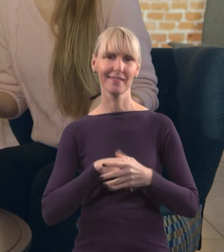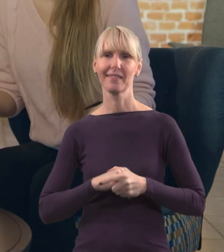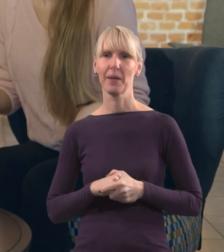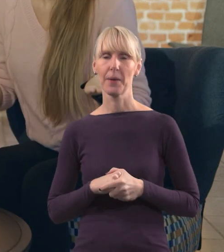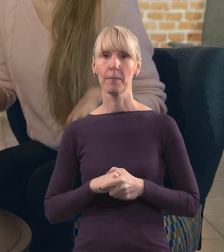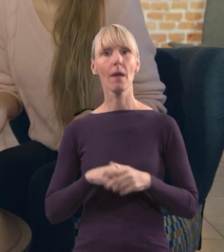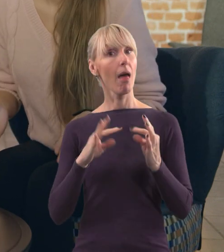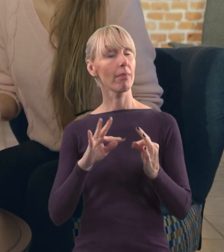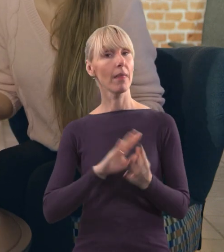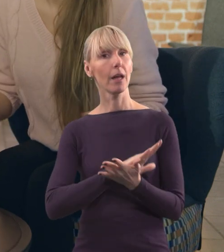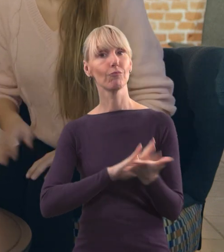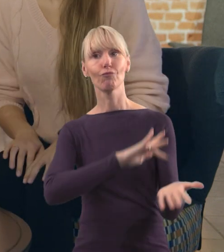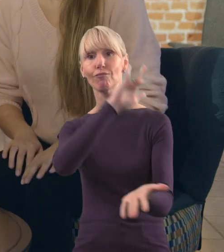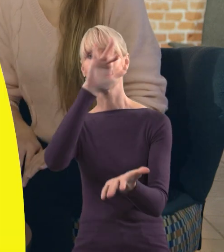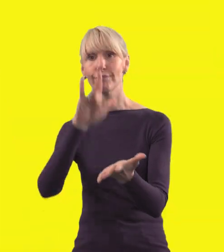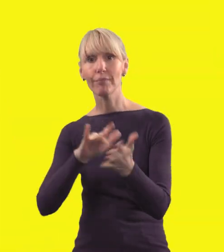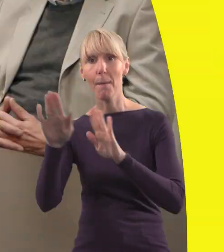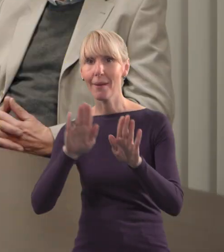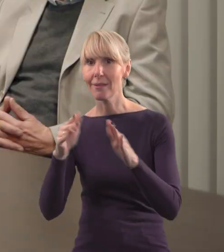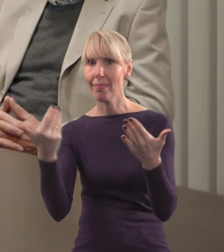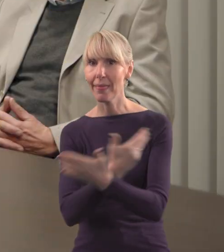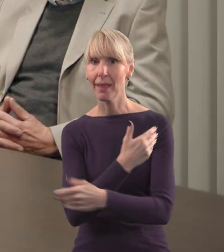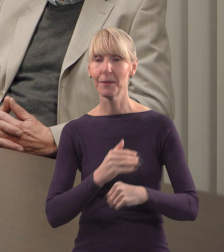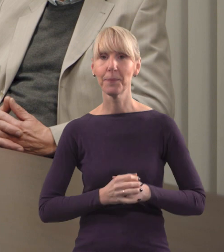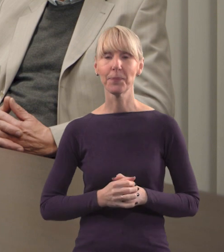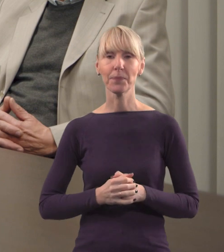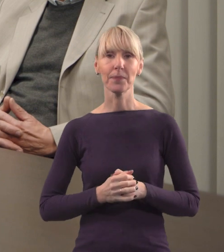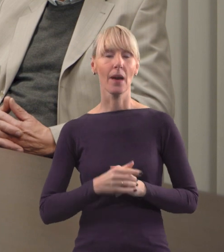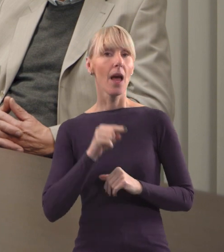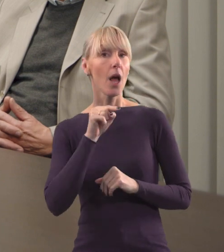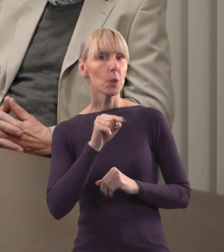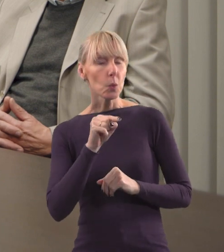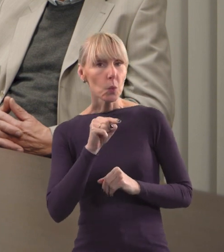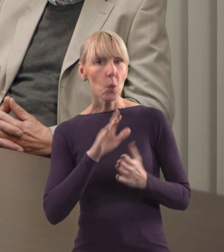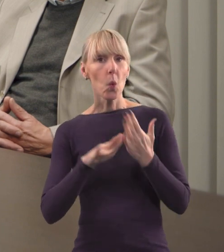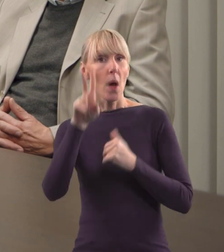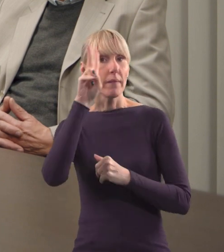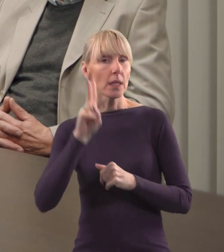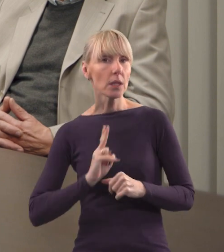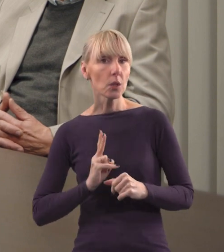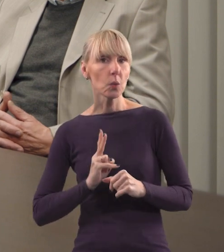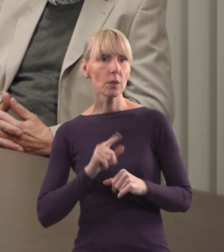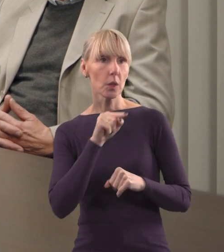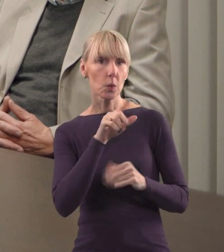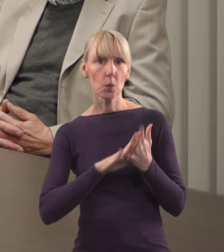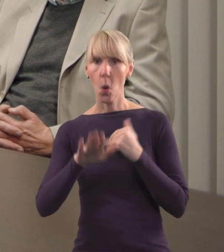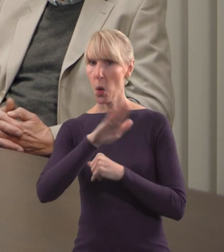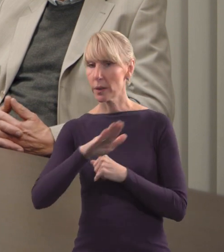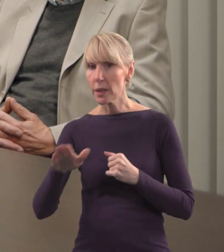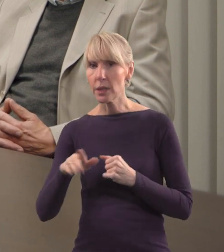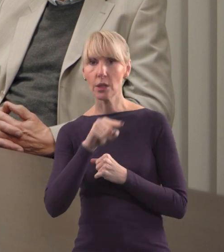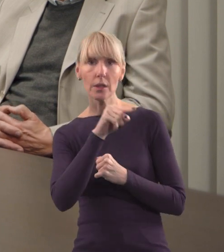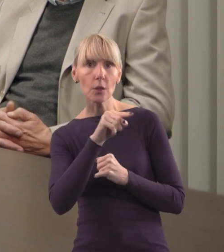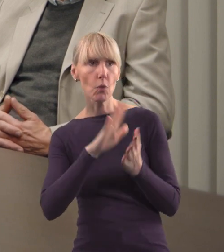A my udajemy się w podróż do kolejnego miejsca. Korzystając z uprzejmości Instytutu, bo nasze dzieciaki są teraz w dobrych